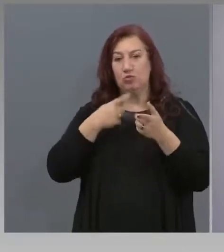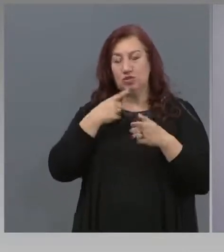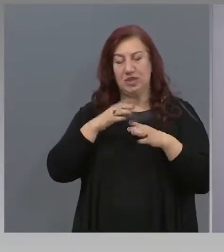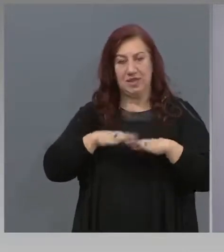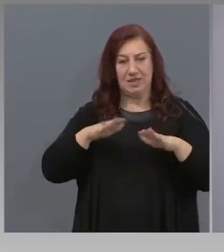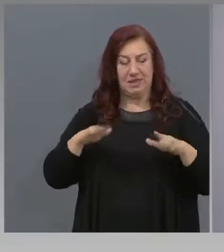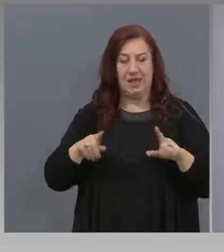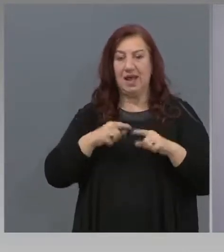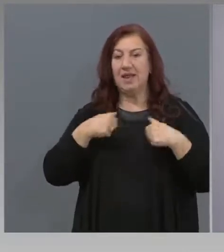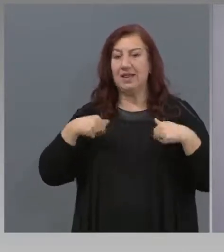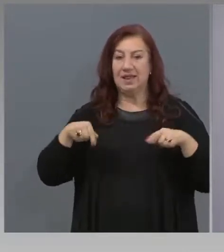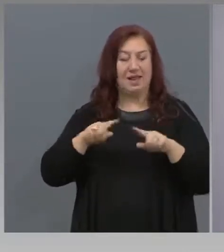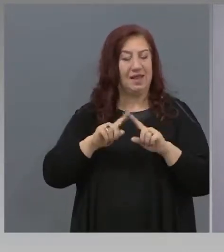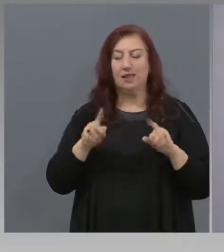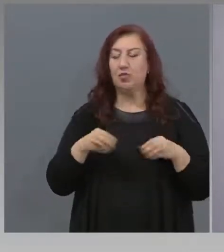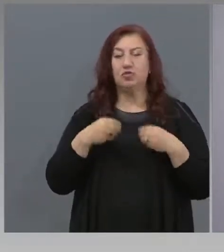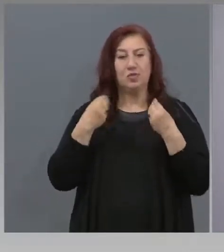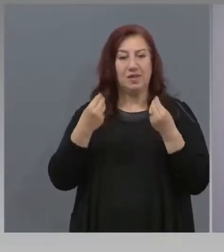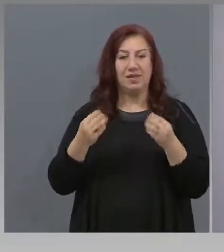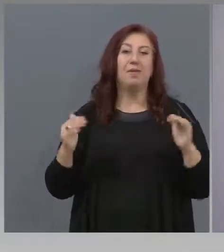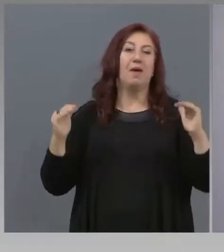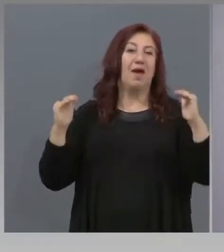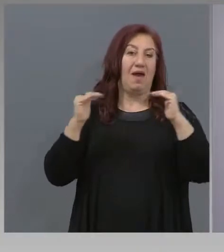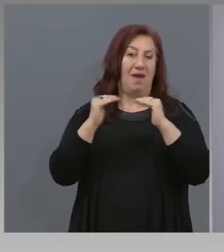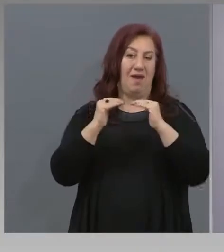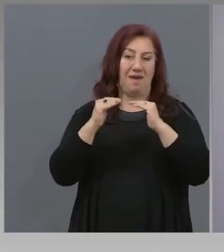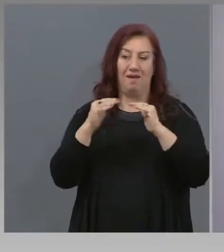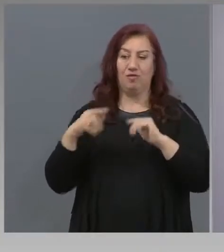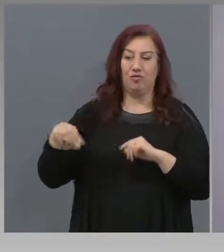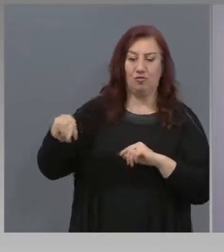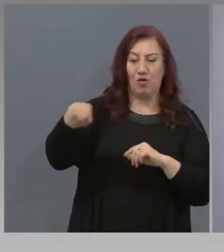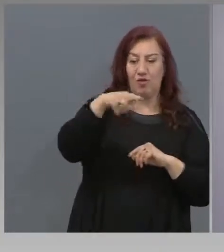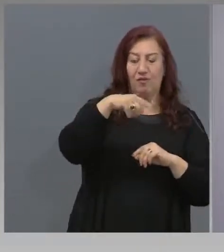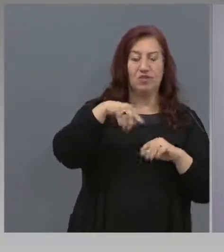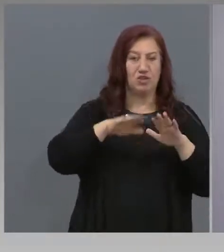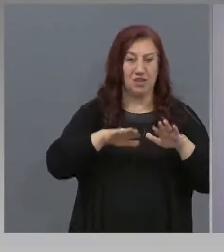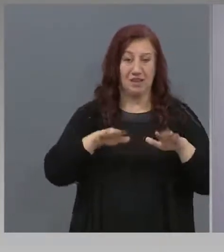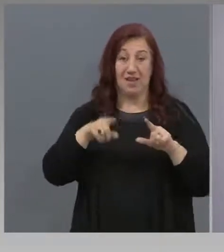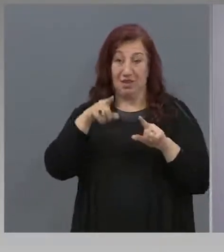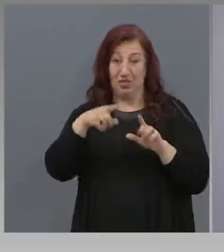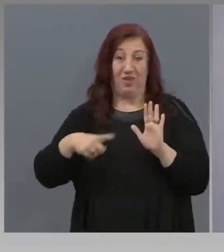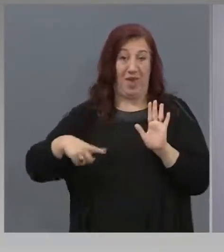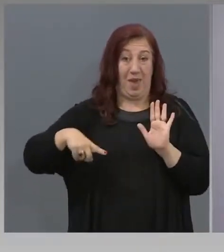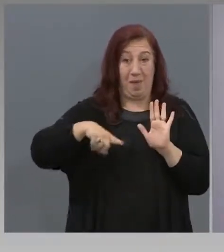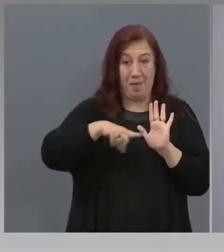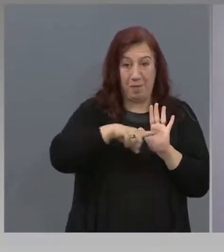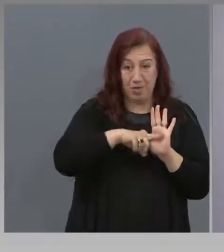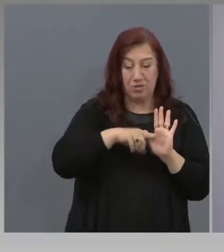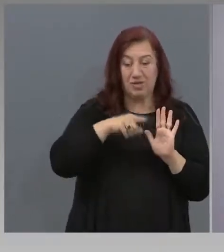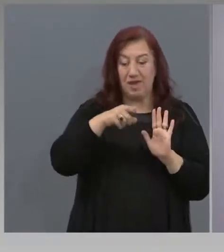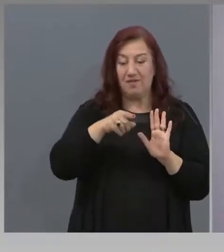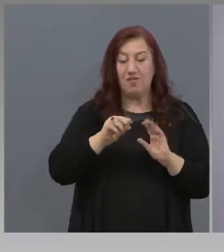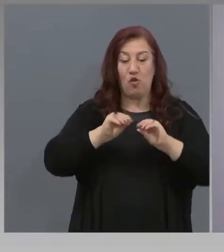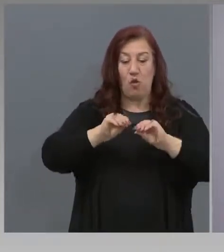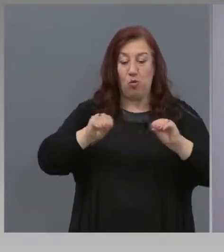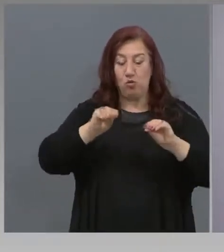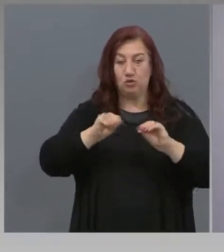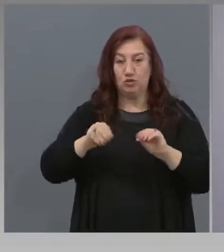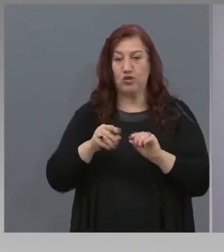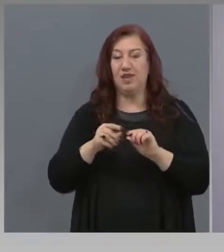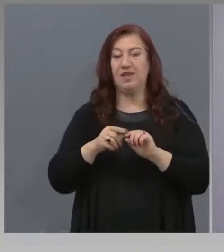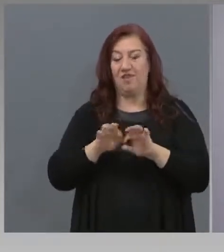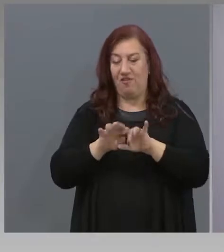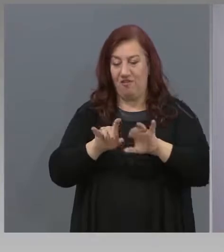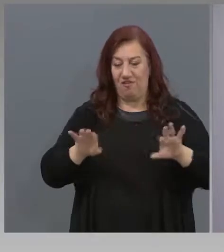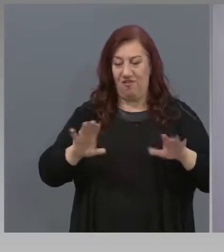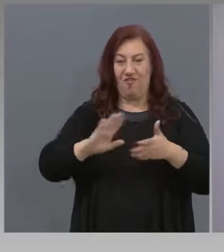равнопоставеност. Всъщност, това е ефекта на... това е негативният ефект на обучението в електронна среда. Ние можем